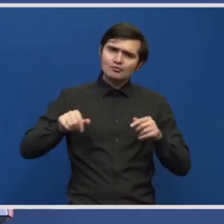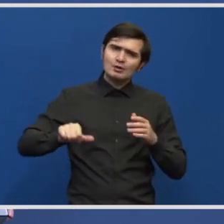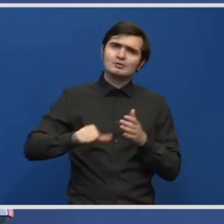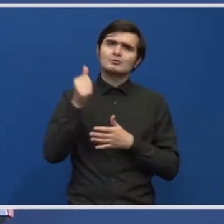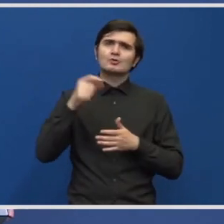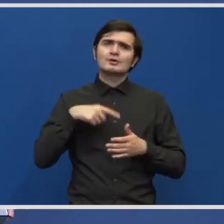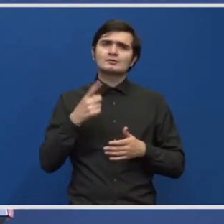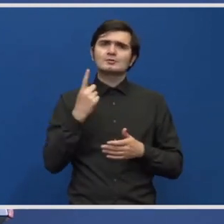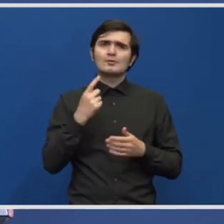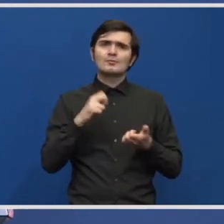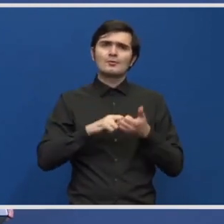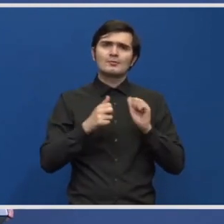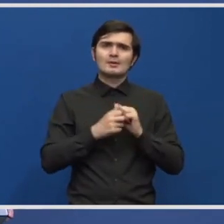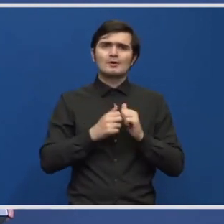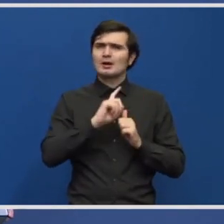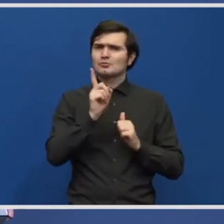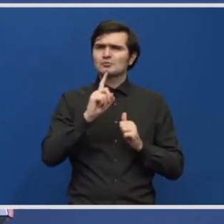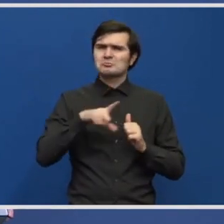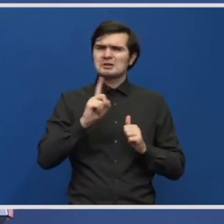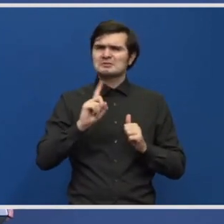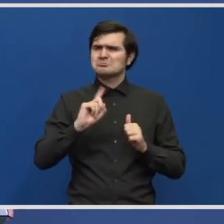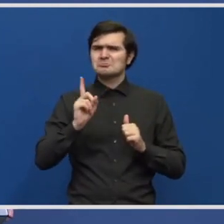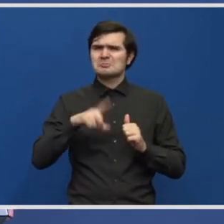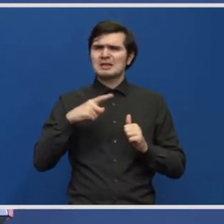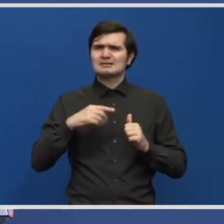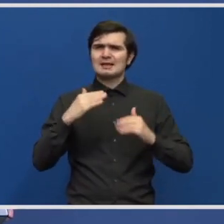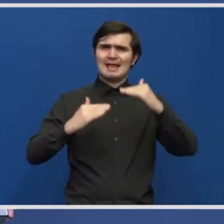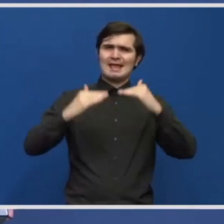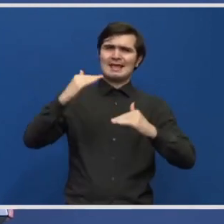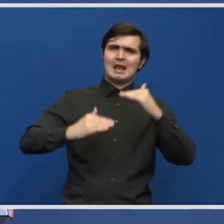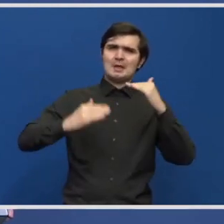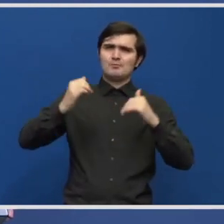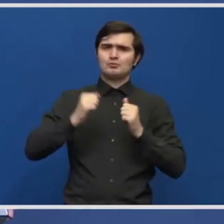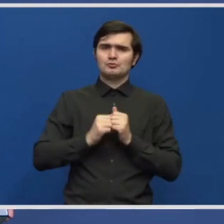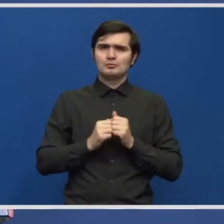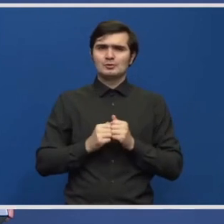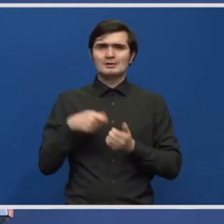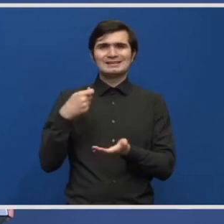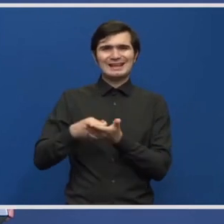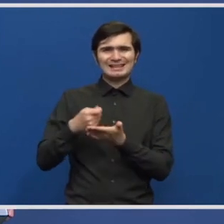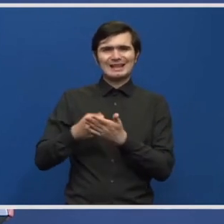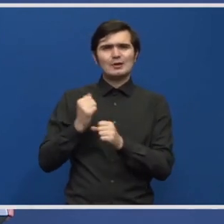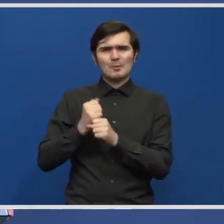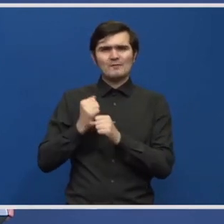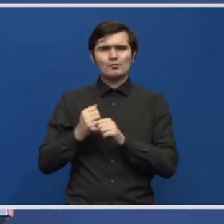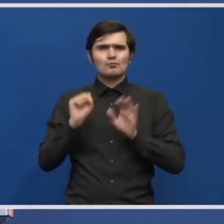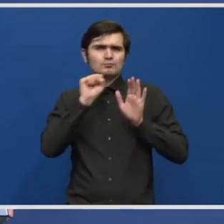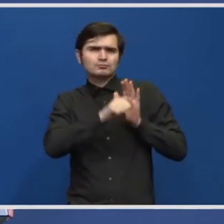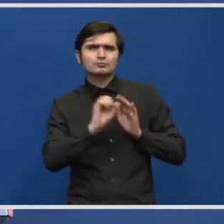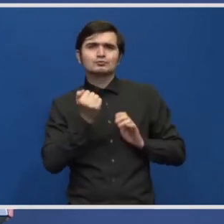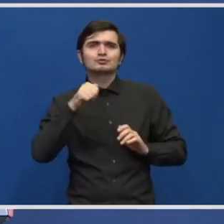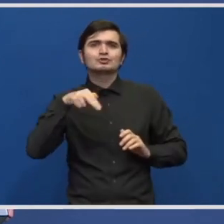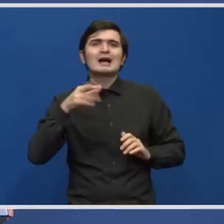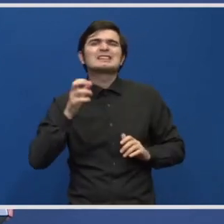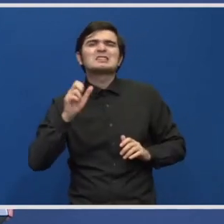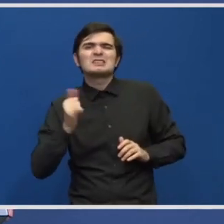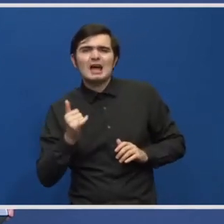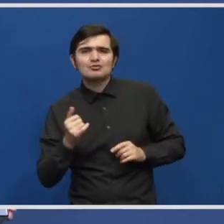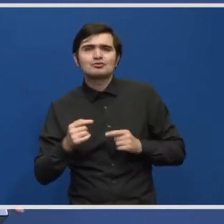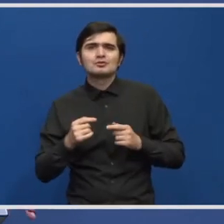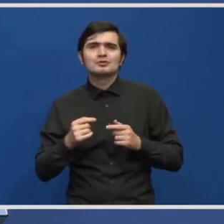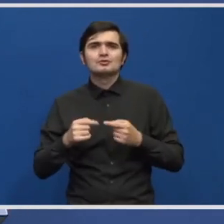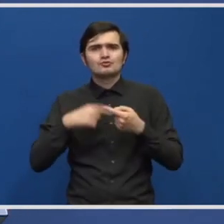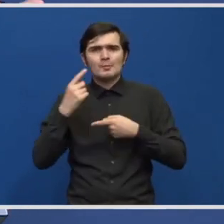factor de dezechilibru. Aceste salarii obținute prin șantaje succesive la miniștri duc și la astfel de